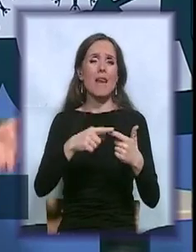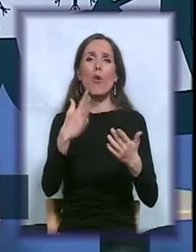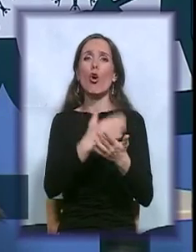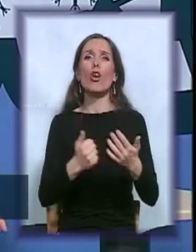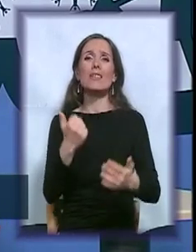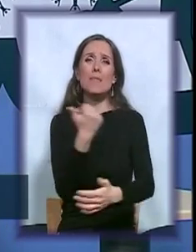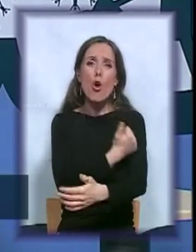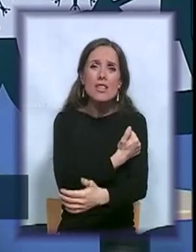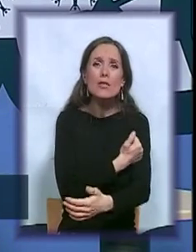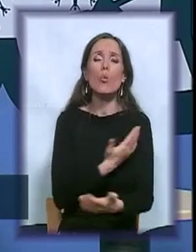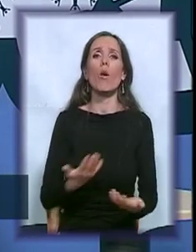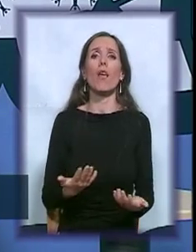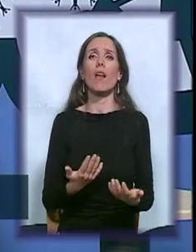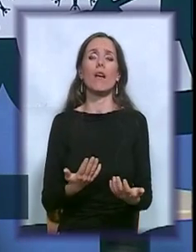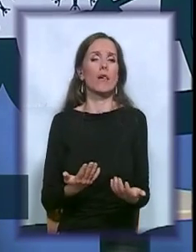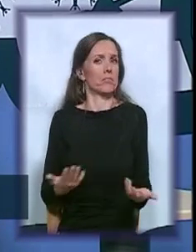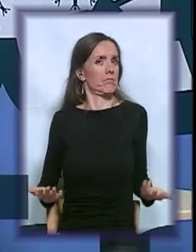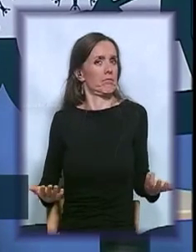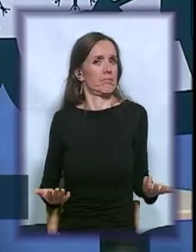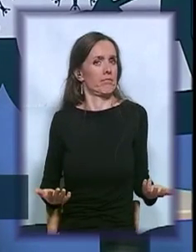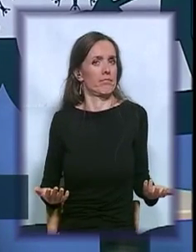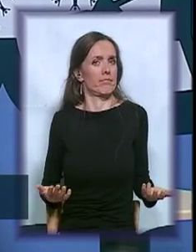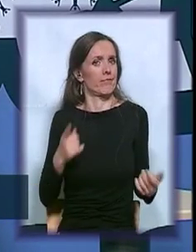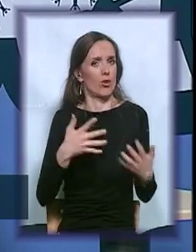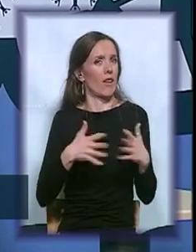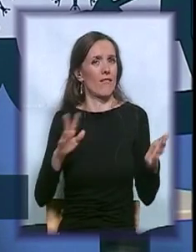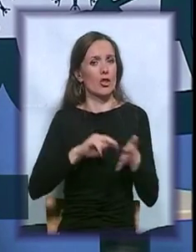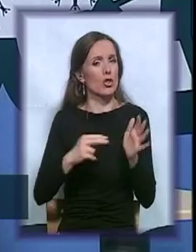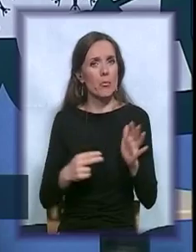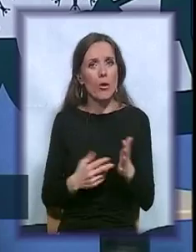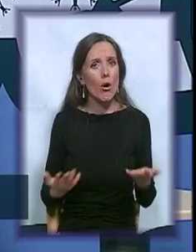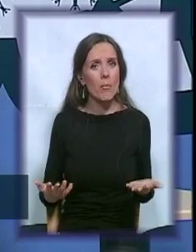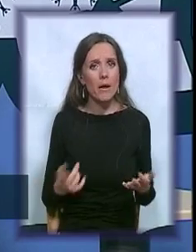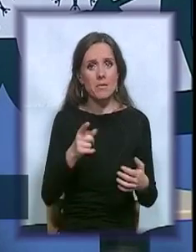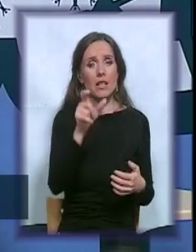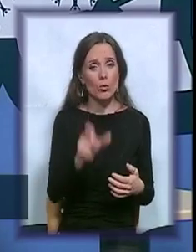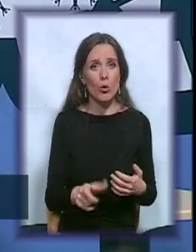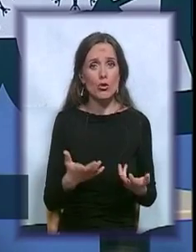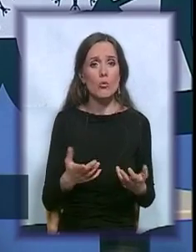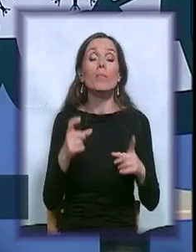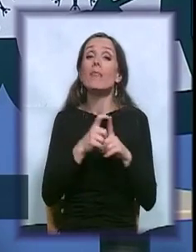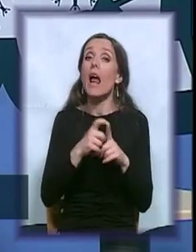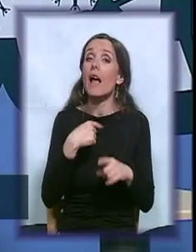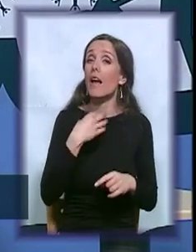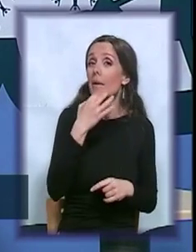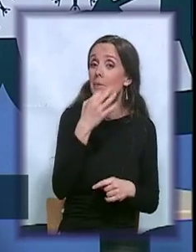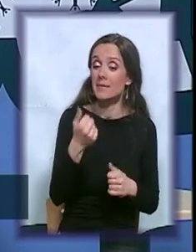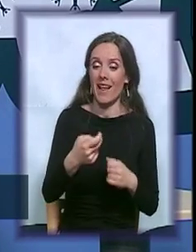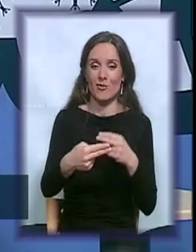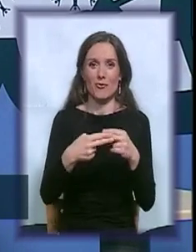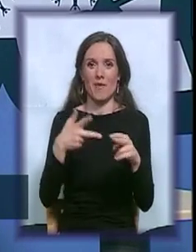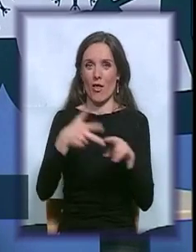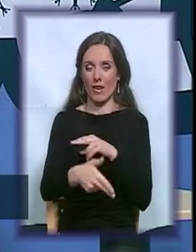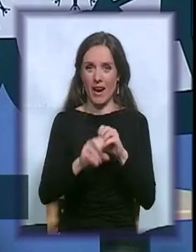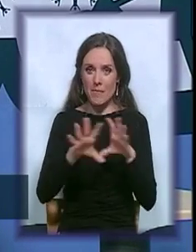koristimo i sve ovo i pričamo onda je tu u većem problem za samu osobu. Dragane, sada već pred krajem misije.